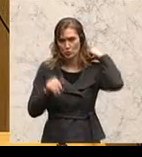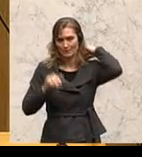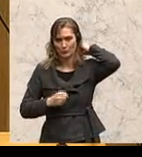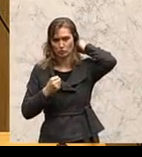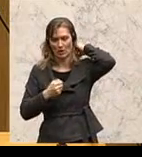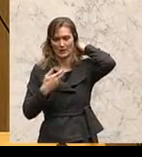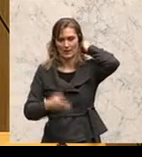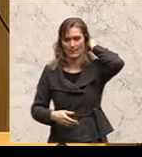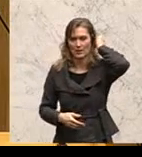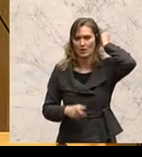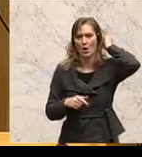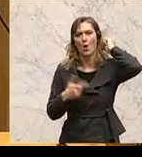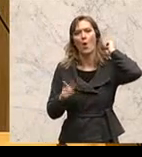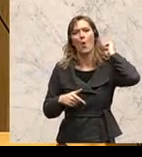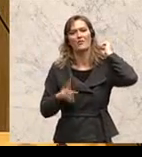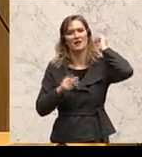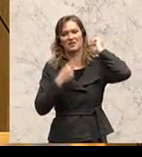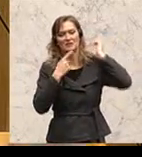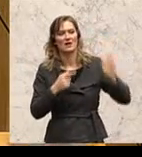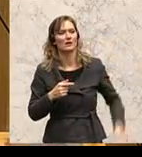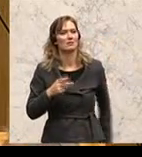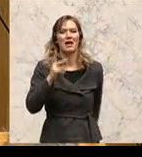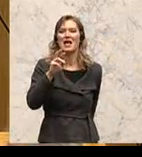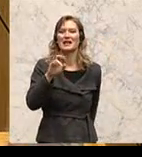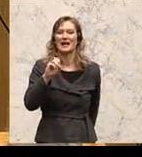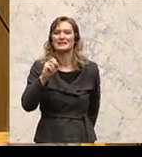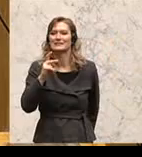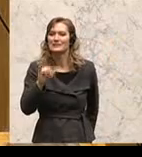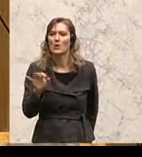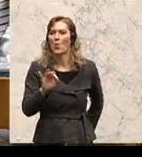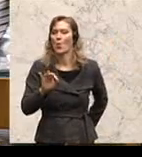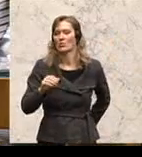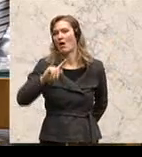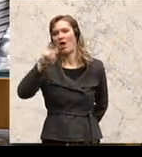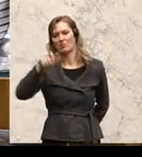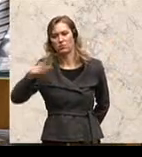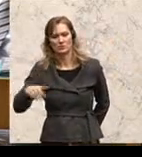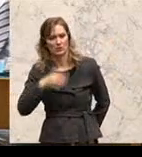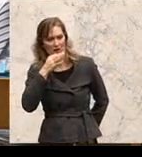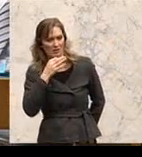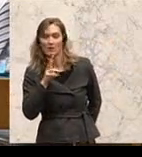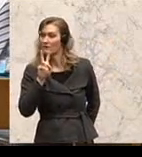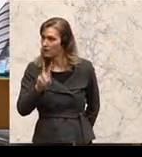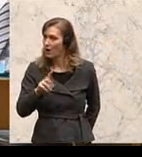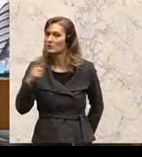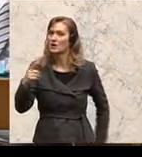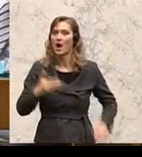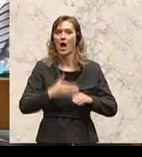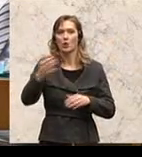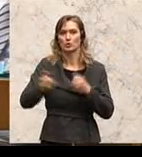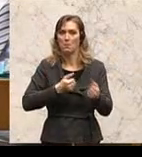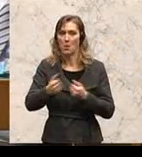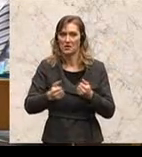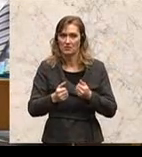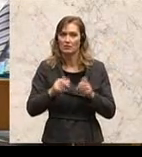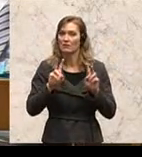so oft wie der Kollege Amon Kreisky oder Waldheim zitieren, jawohl, die machten noch Außenpolitik. Die beschränken Sie nicht darauf, Reden